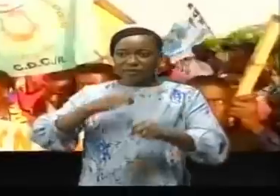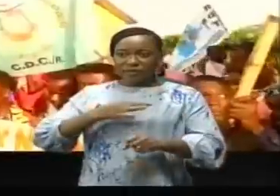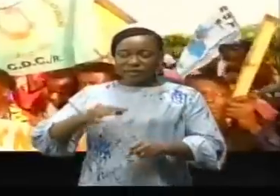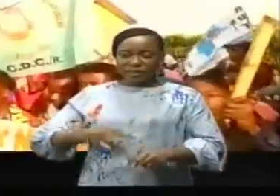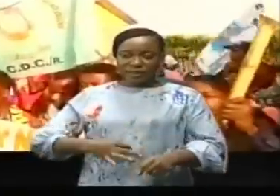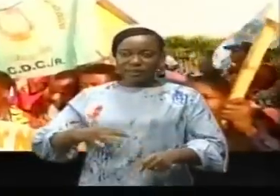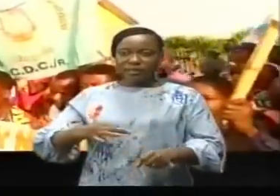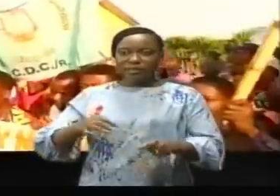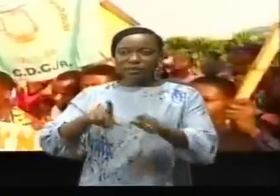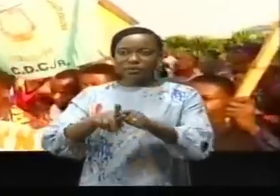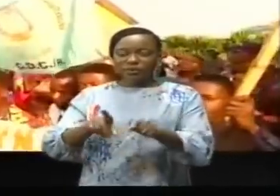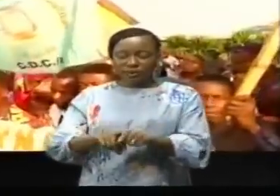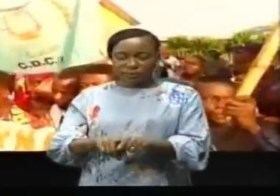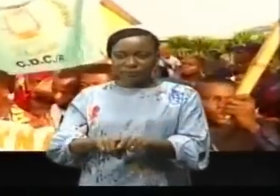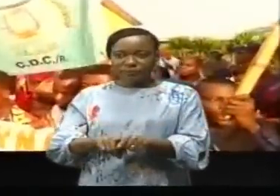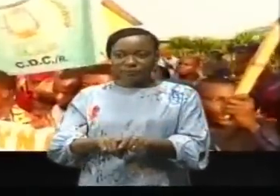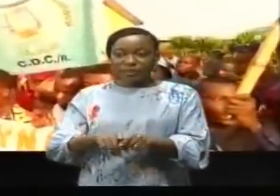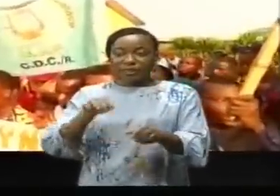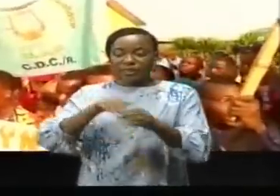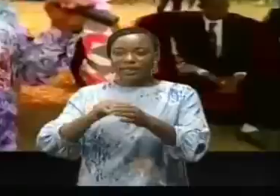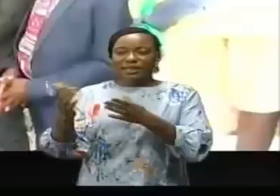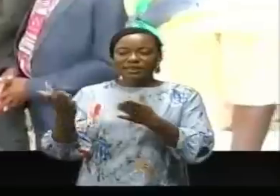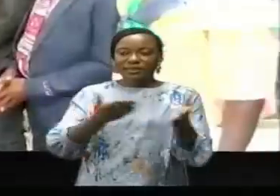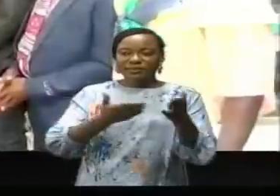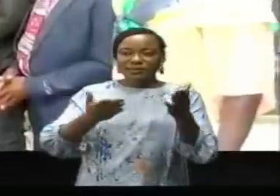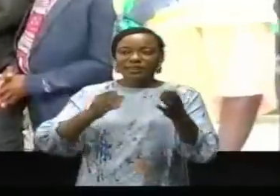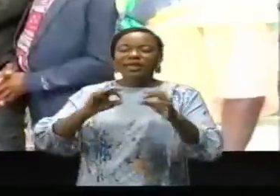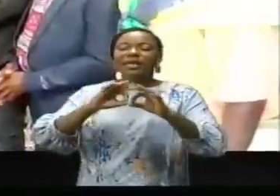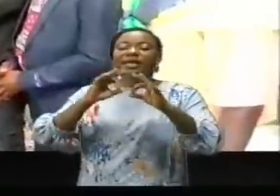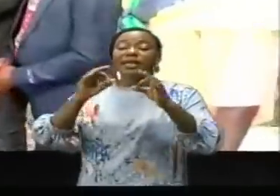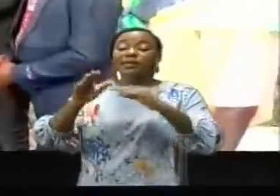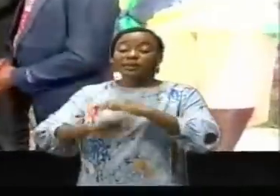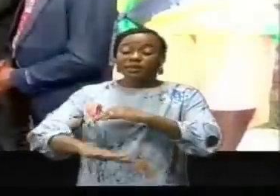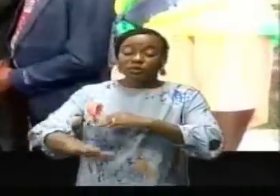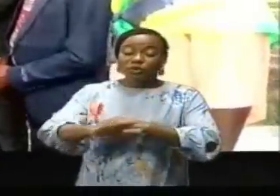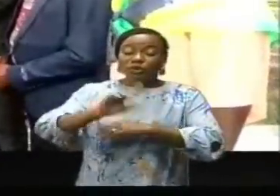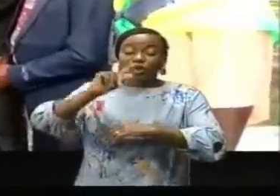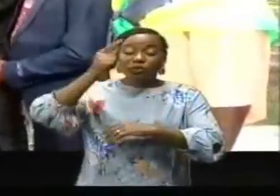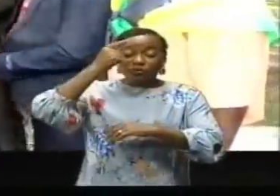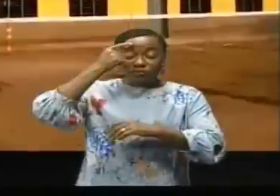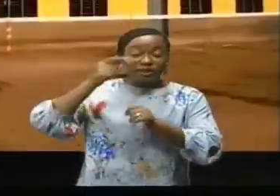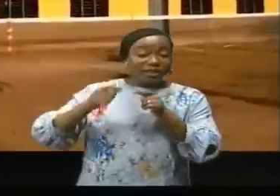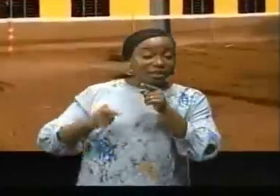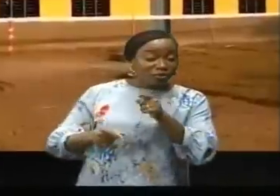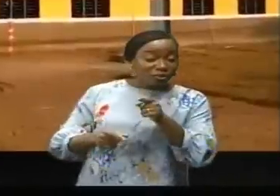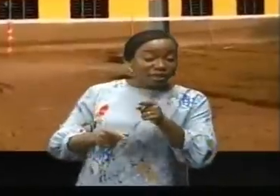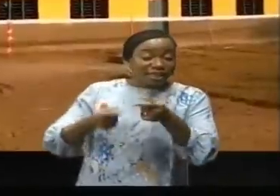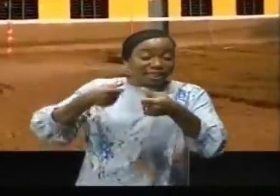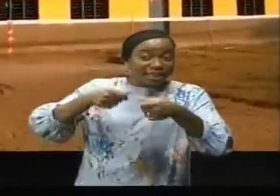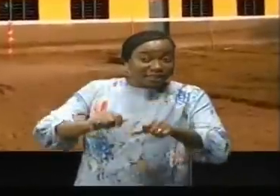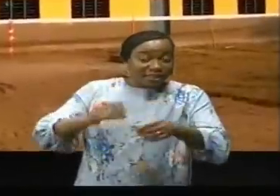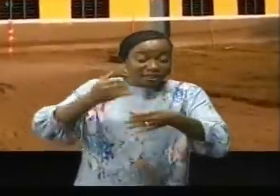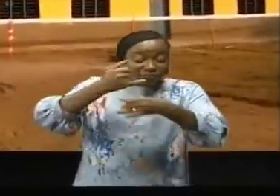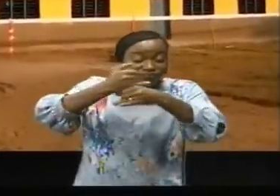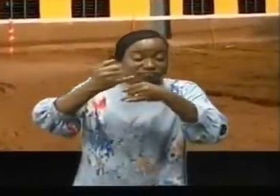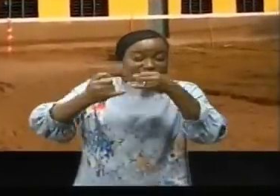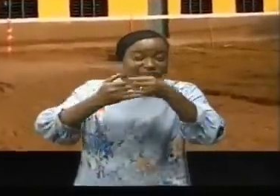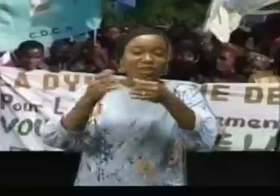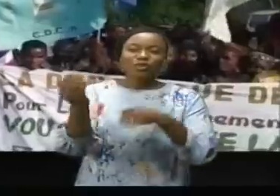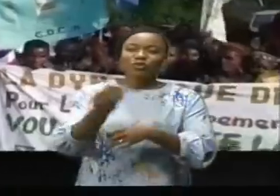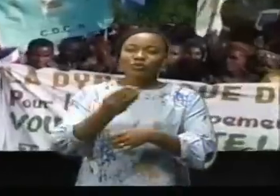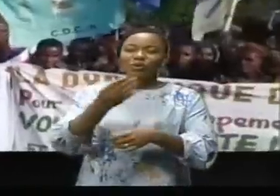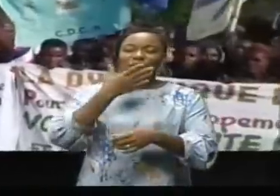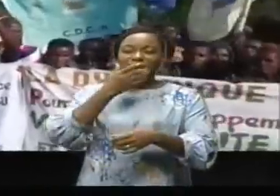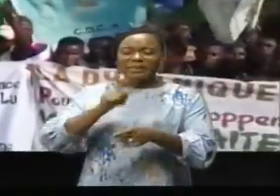reste un habile ouvrier au service de la nation. Notez par ailleurs que le gouverneur Itchundala reste le bâtisseur du Puy-Loup suite à ses